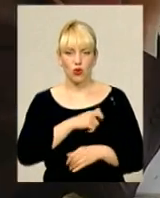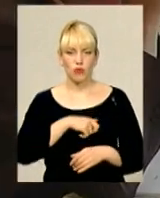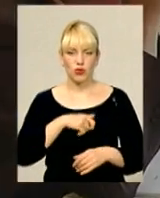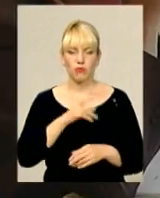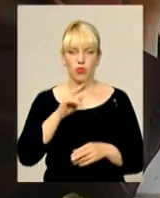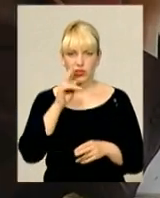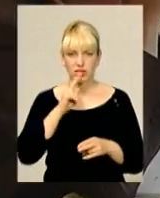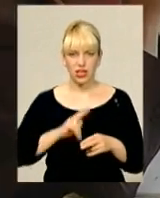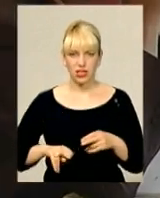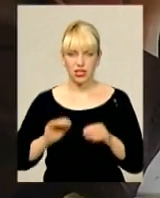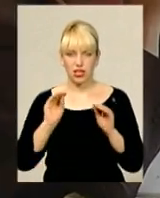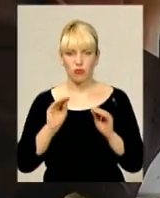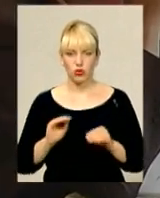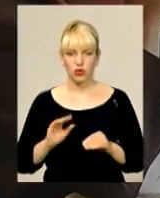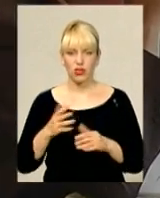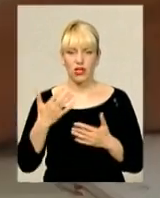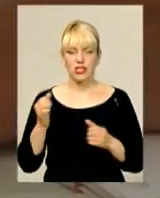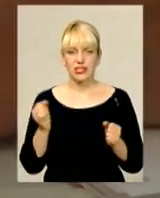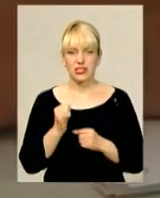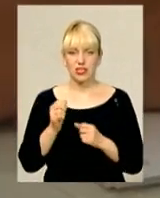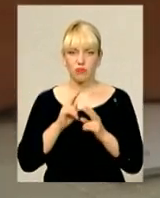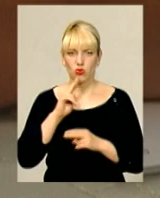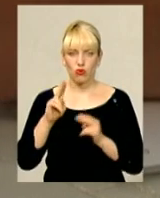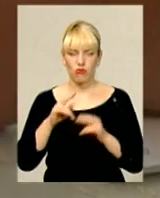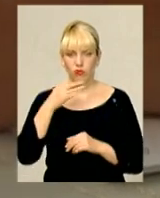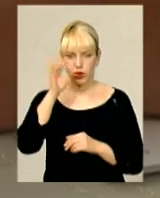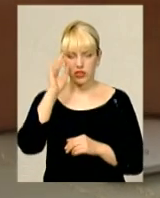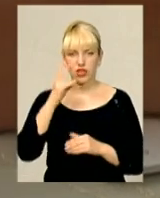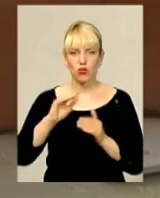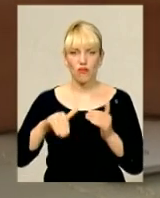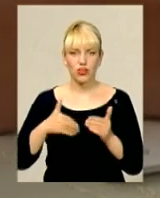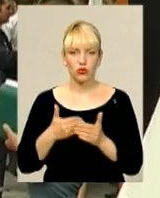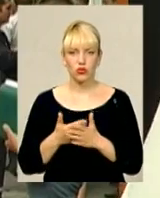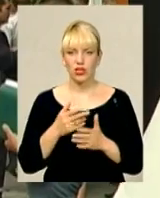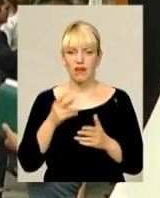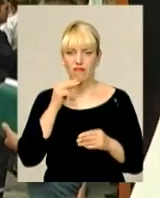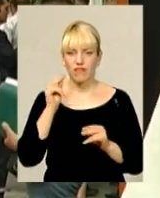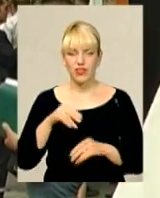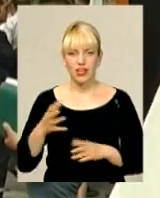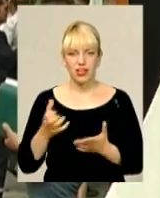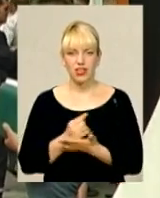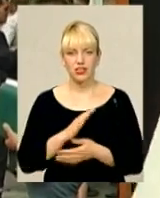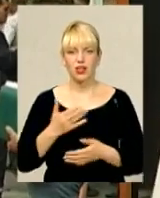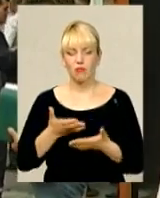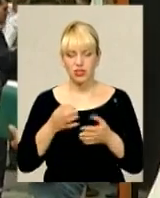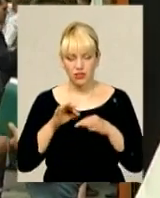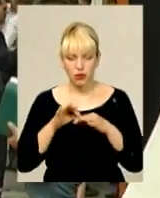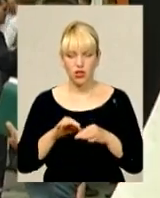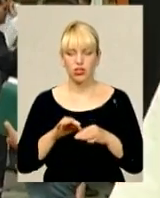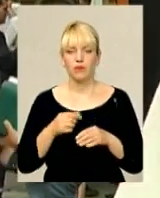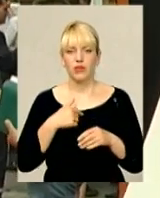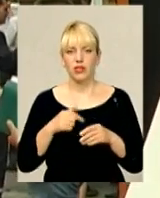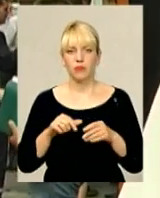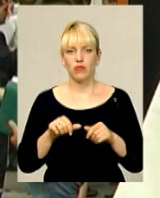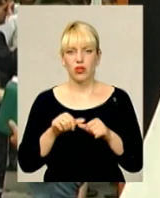сесій ще взимку заявили у поліцію. Утім, відтоді винних так і не знайшли. Ми створили комісію, провели інвентаризацію,